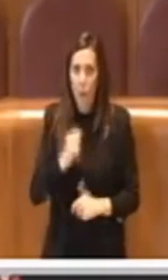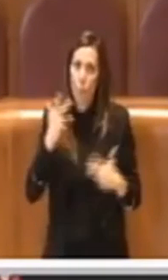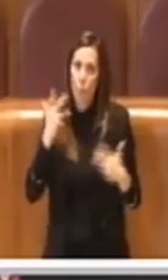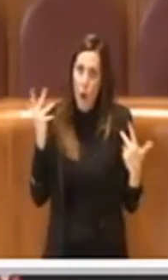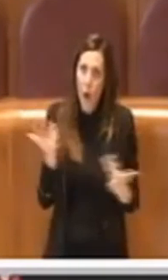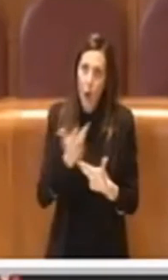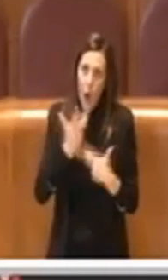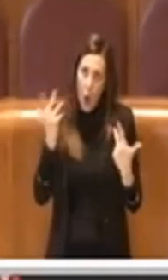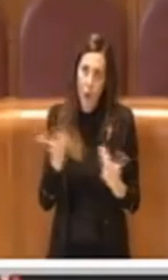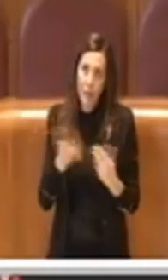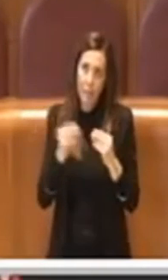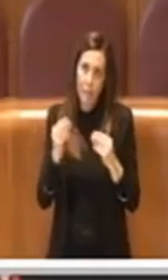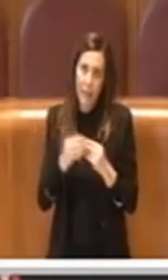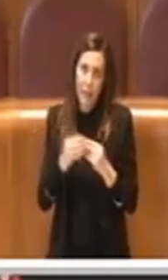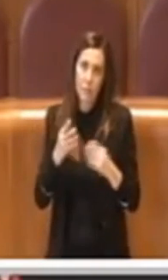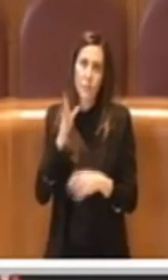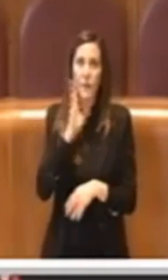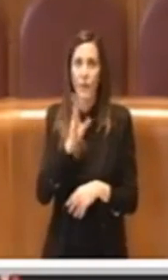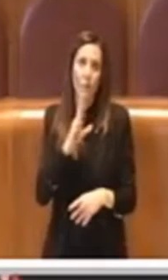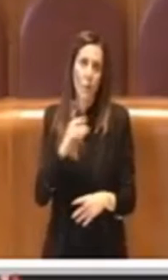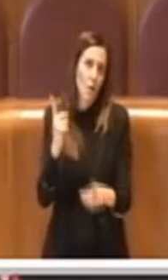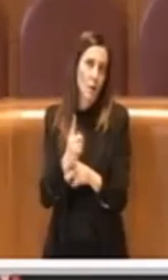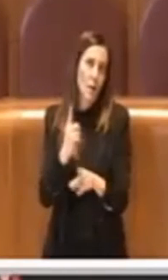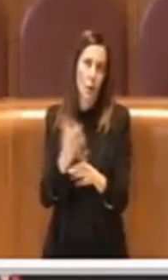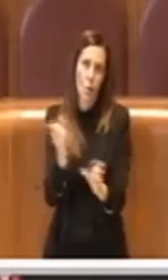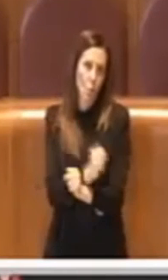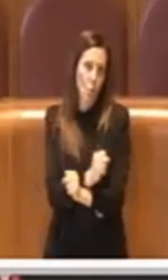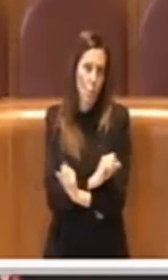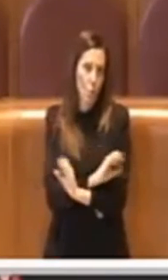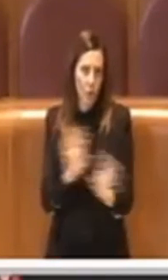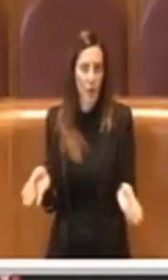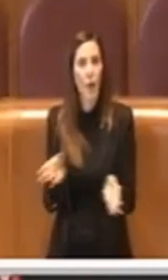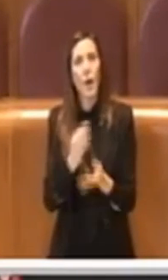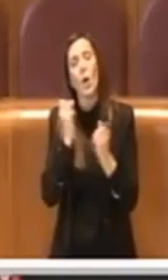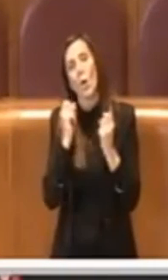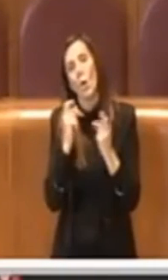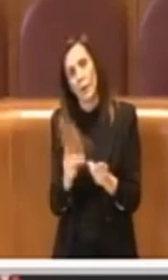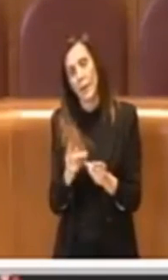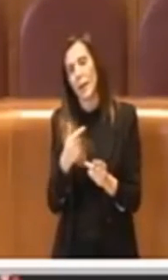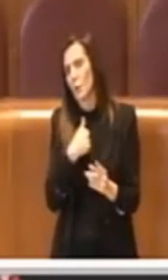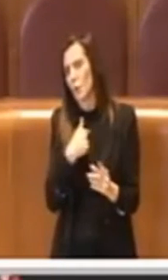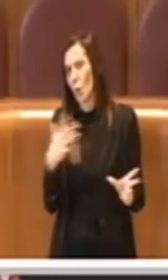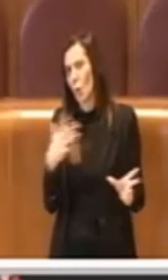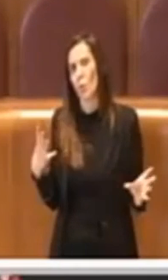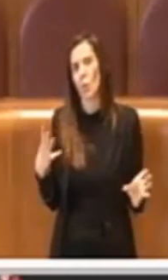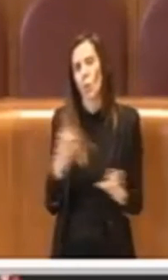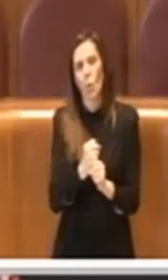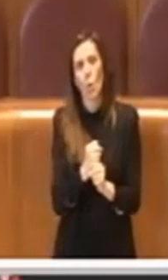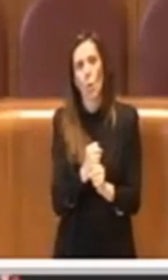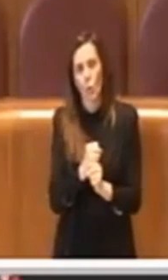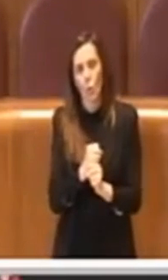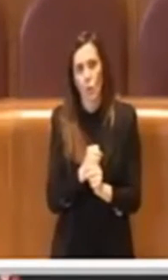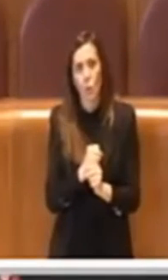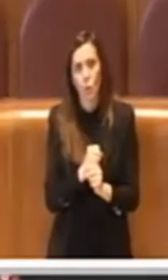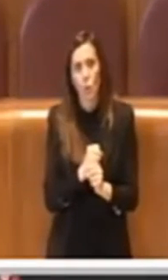abbiamo fatto. Lega, si avvia a concludere per favore. Va bene, vado in conclusione, vado proprio in conclusione,